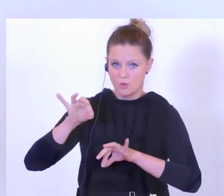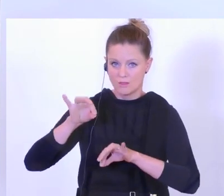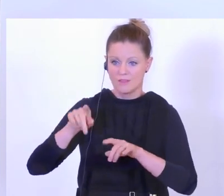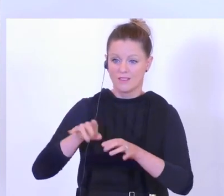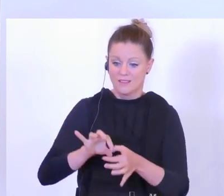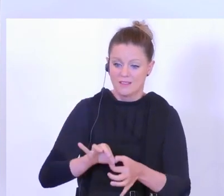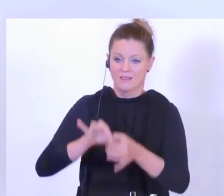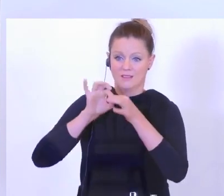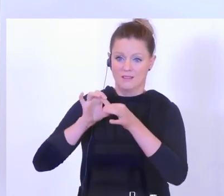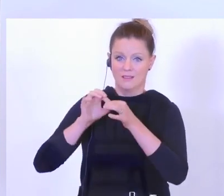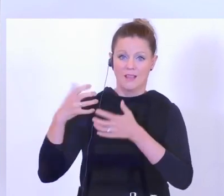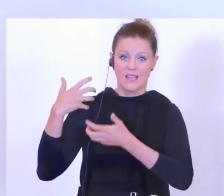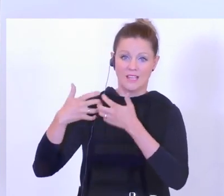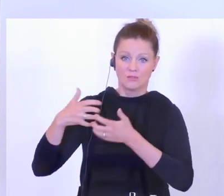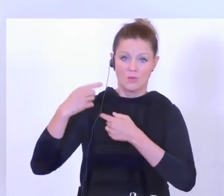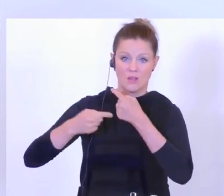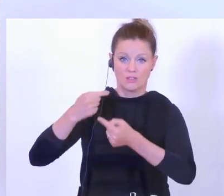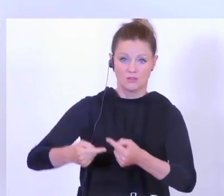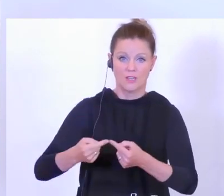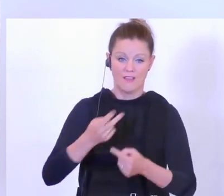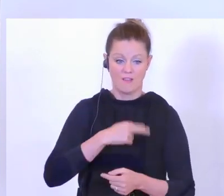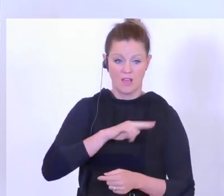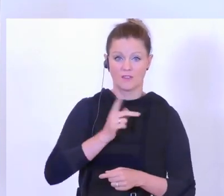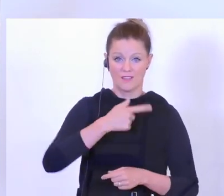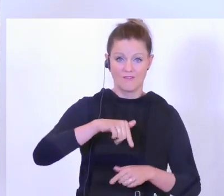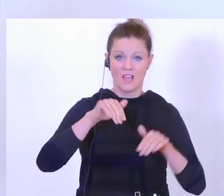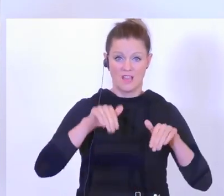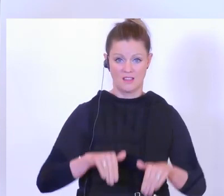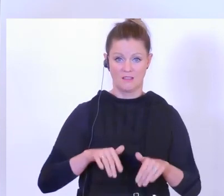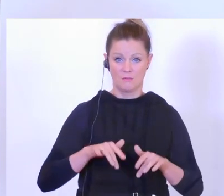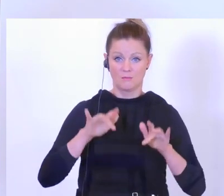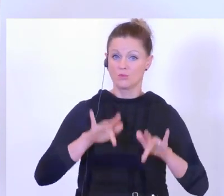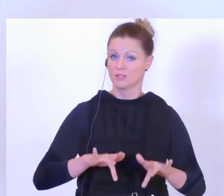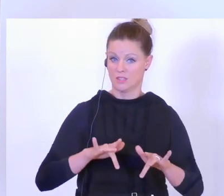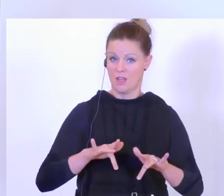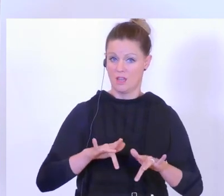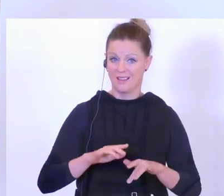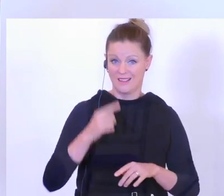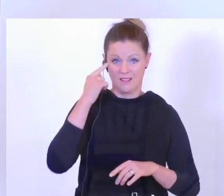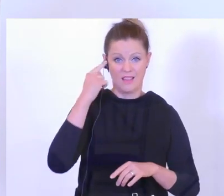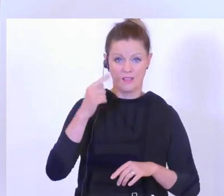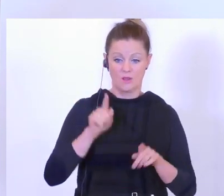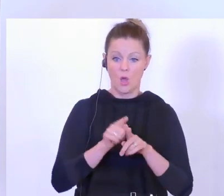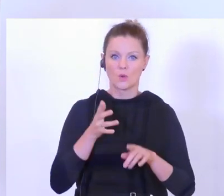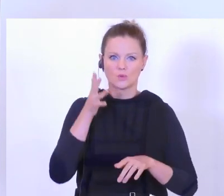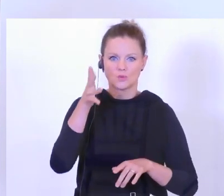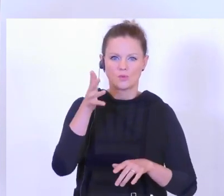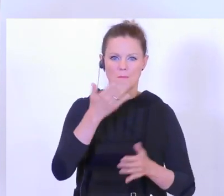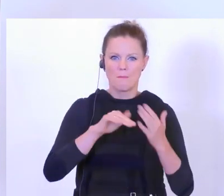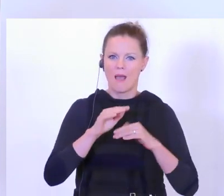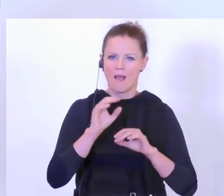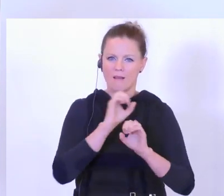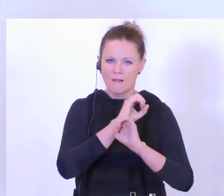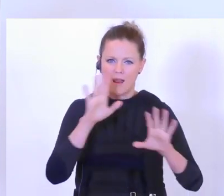die historische Verantwortung, die wir zu tragen haben und gleichzeitig aber auch für die Zukunft das Bewusstsein zu schärfen,